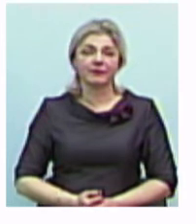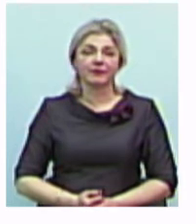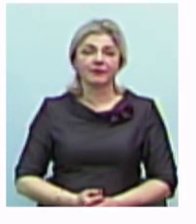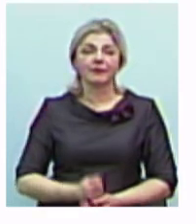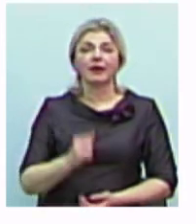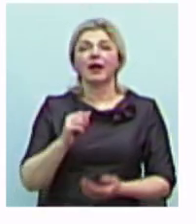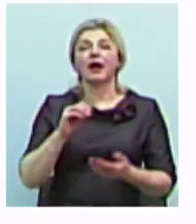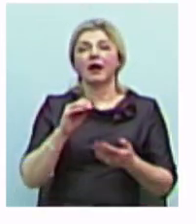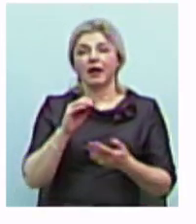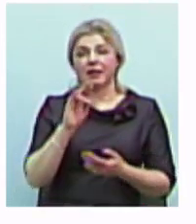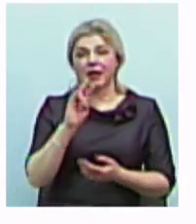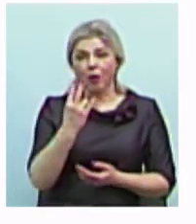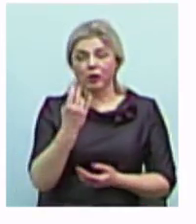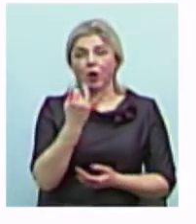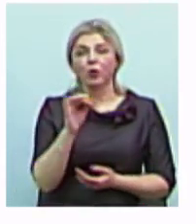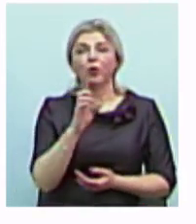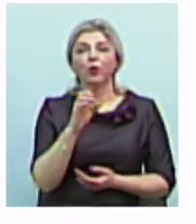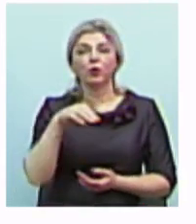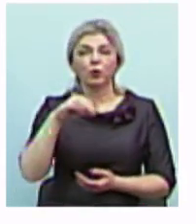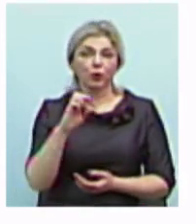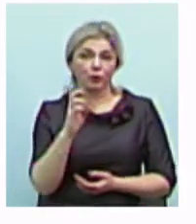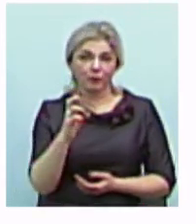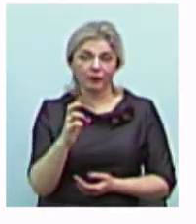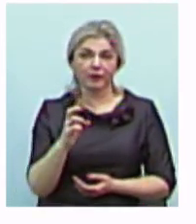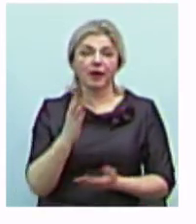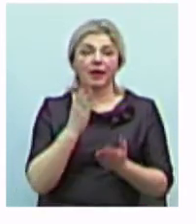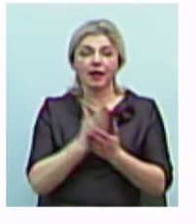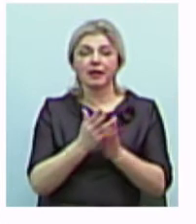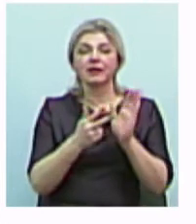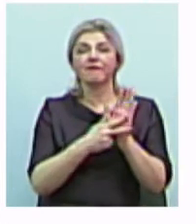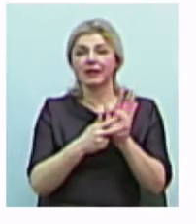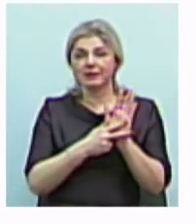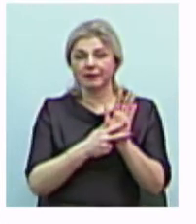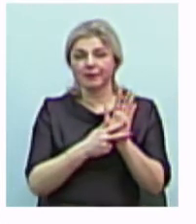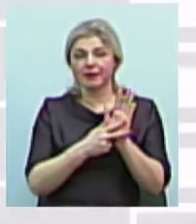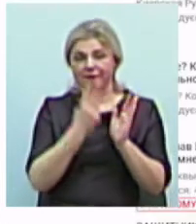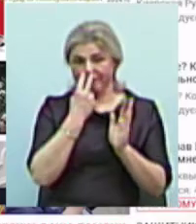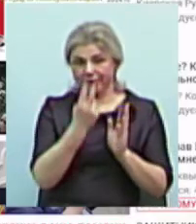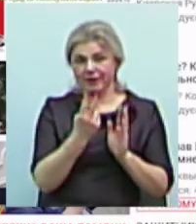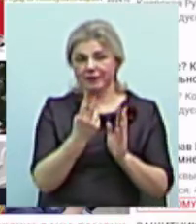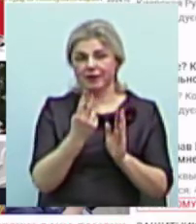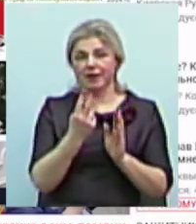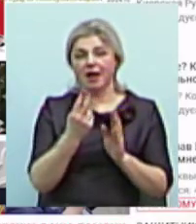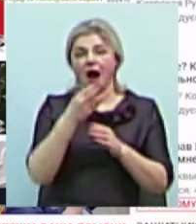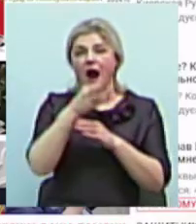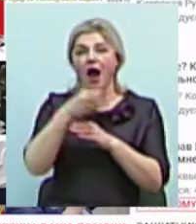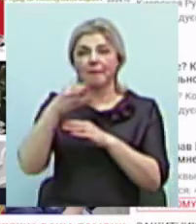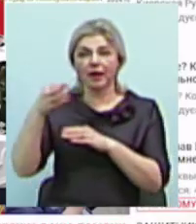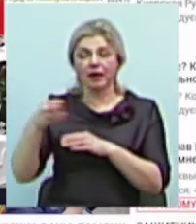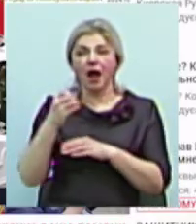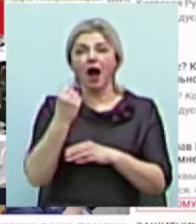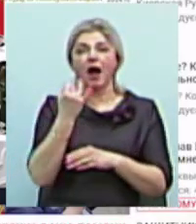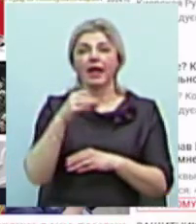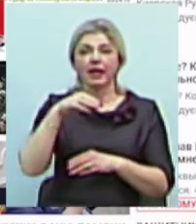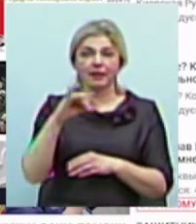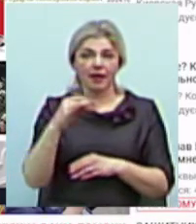«Миколаїв Секюр» у YouTube є вісім камер, а не